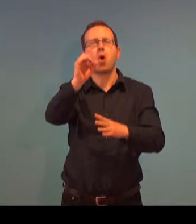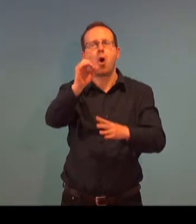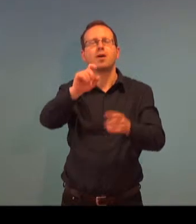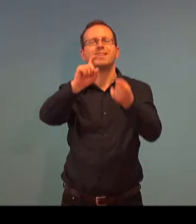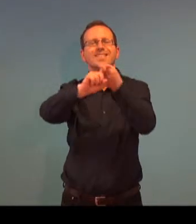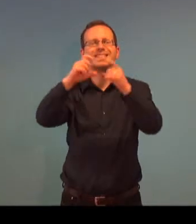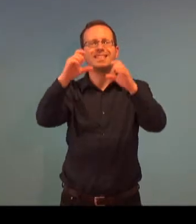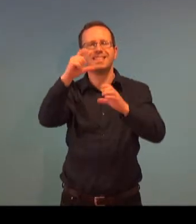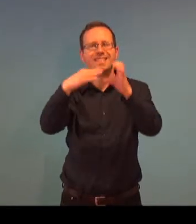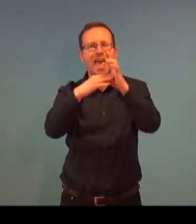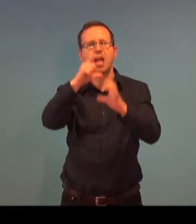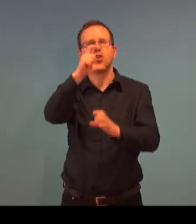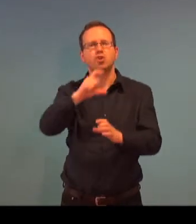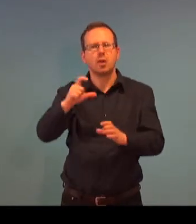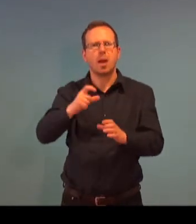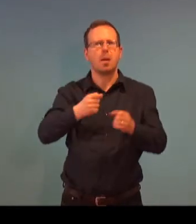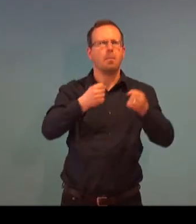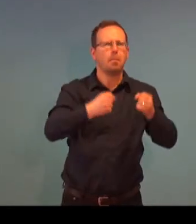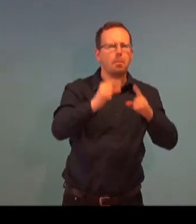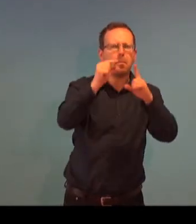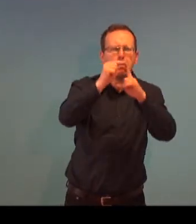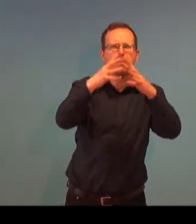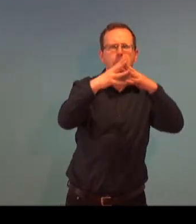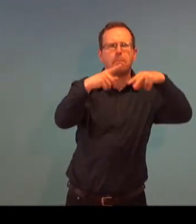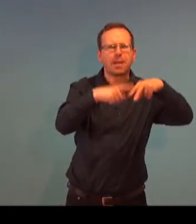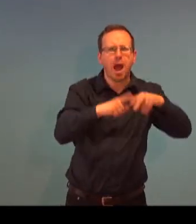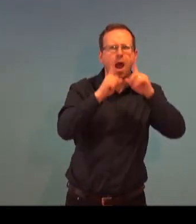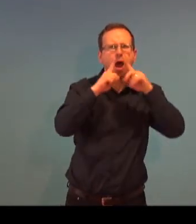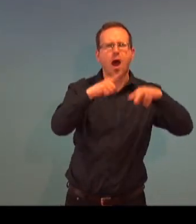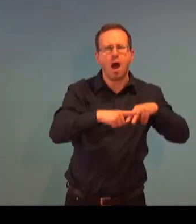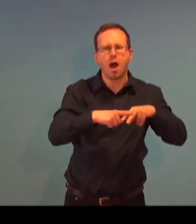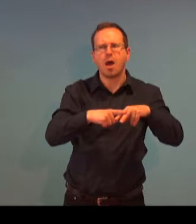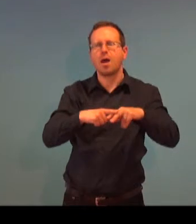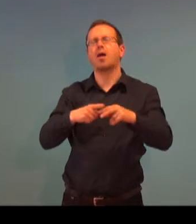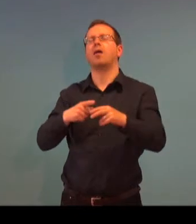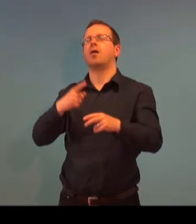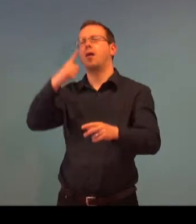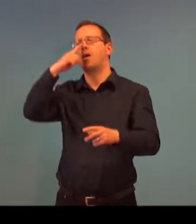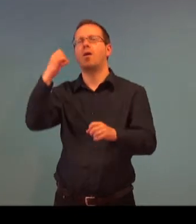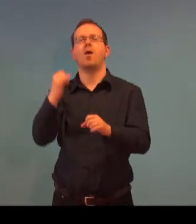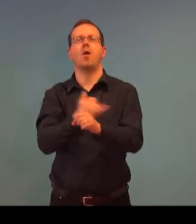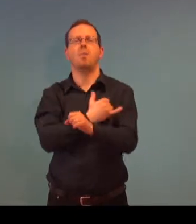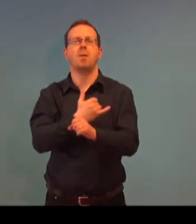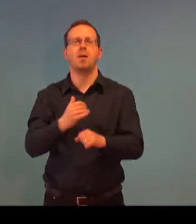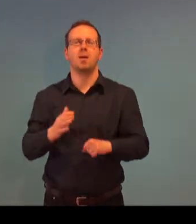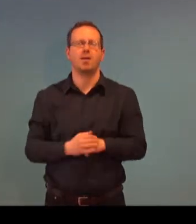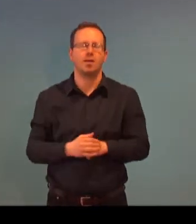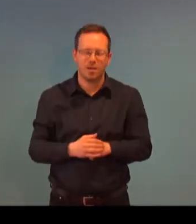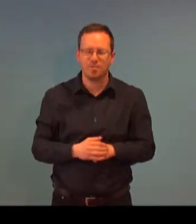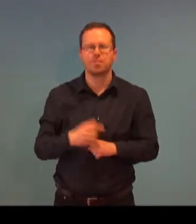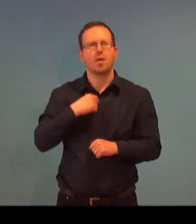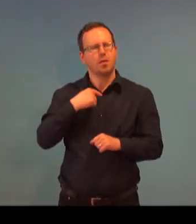Praze, ale že jsem v Proseči, takže prr jako prr, proto jsme také nazvali tento náš příspěvek,